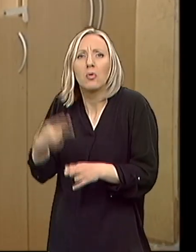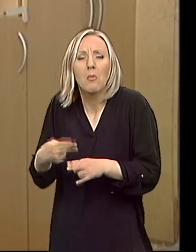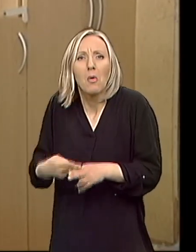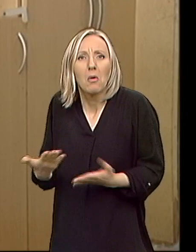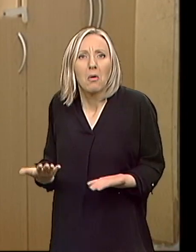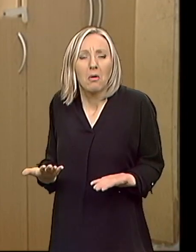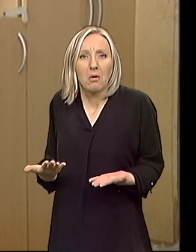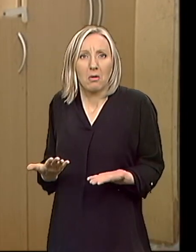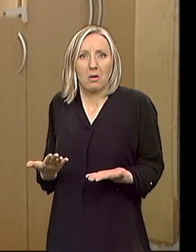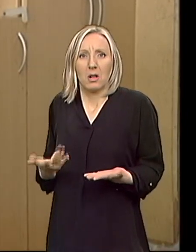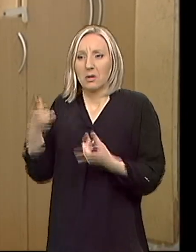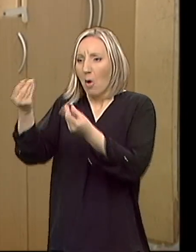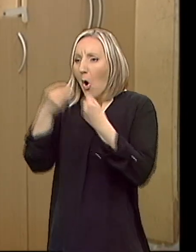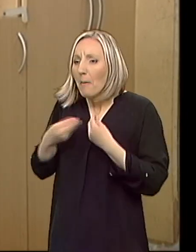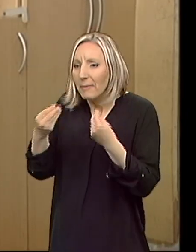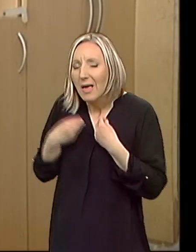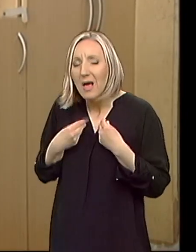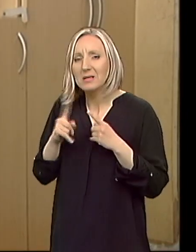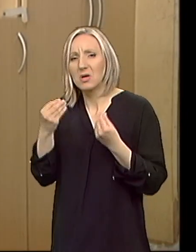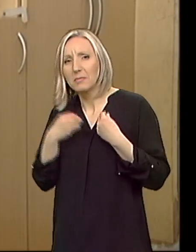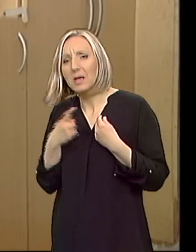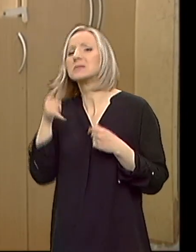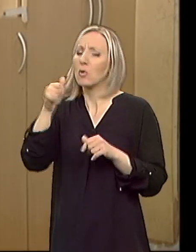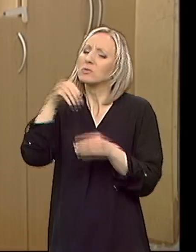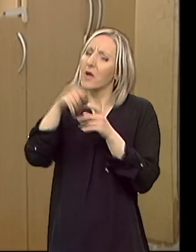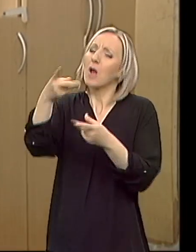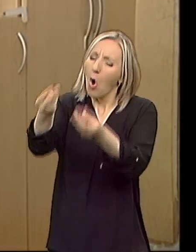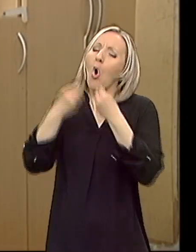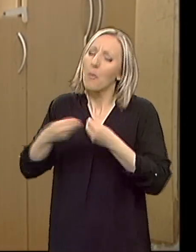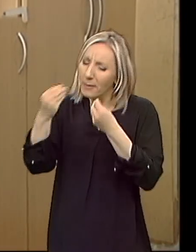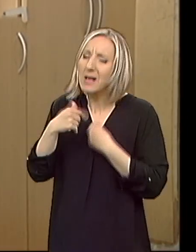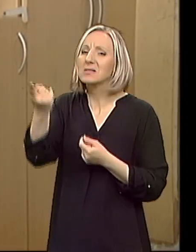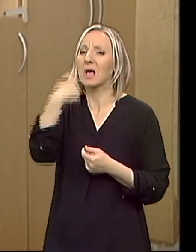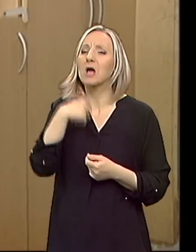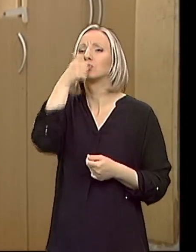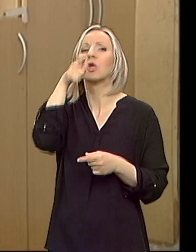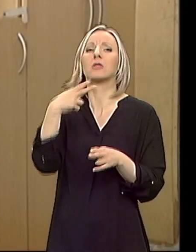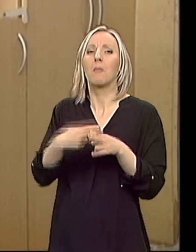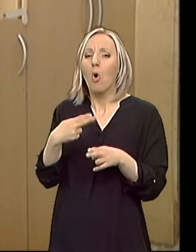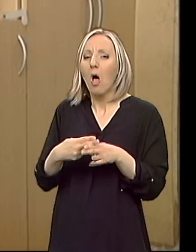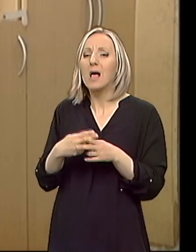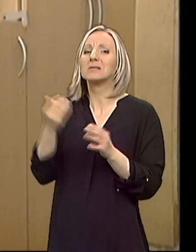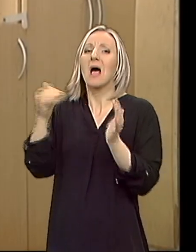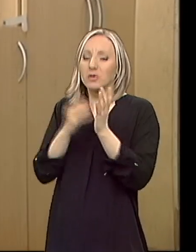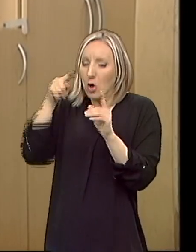da ti objasne, ne objasne, suštinski ti objasne. Mislim, suštinski ti kažu šta je ta dijagnoza, ali niko ti dalje ni objašnjava